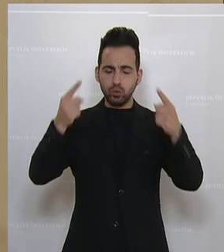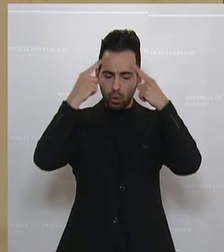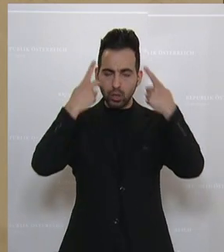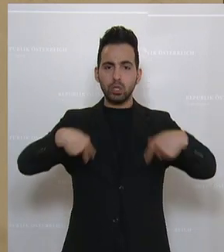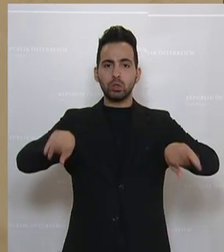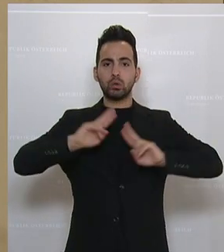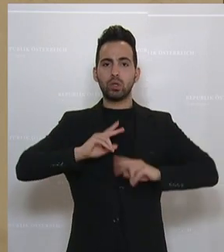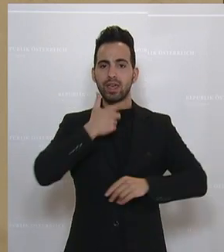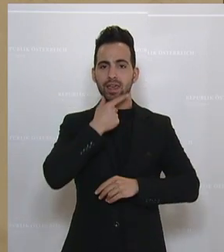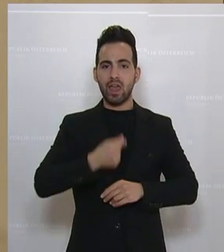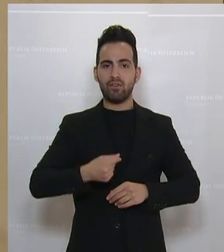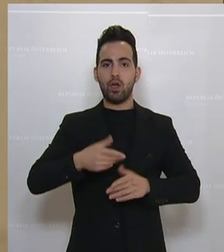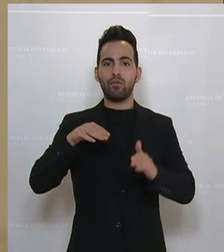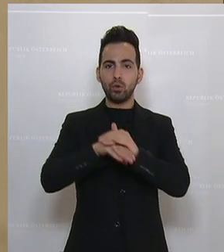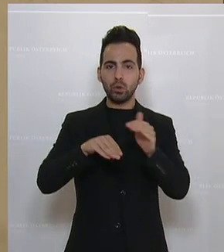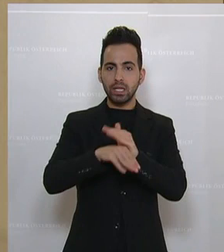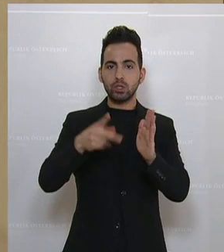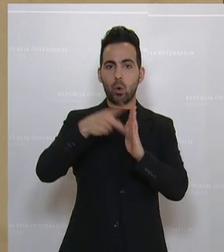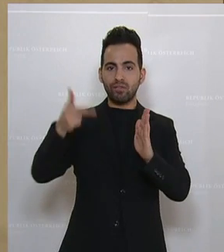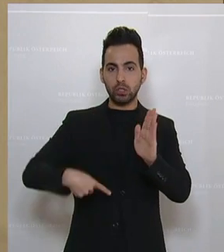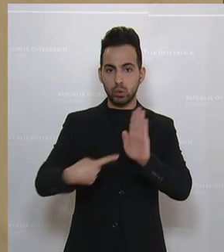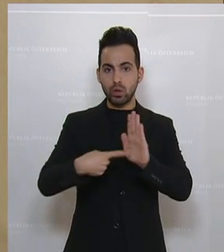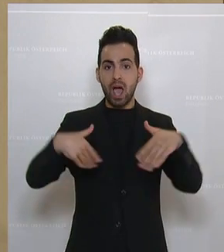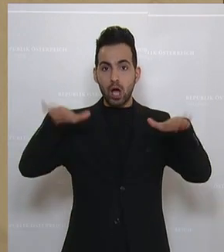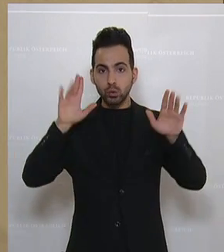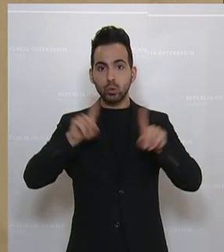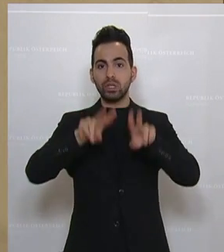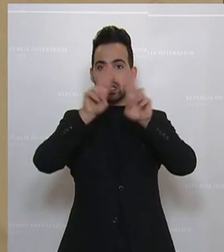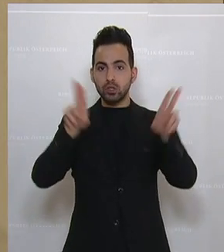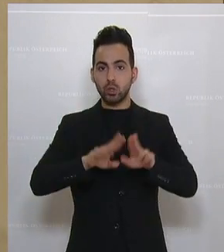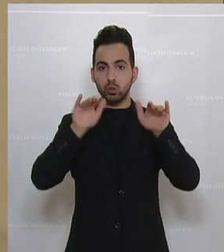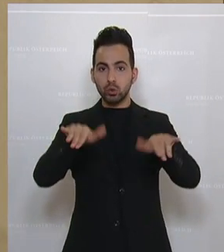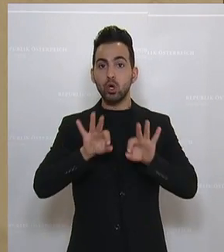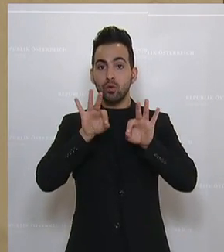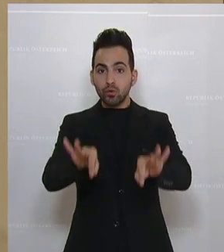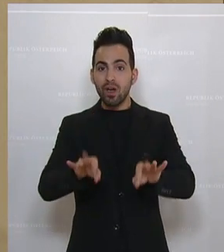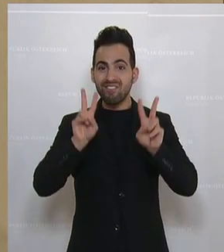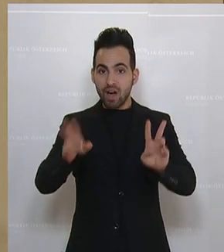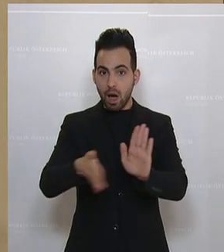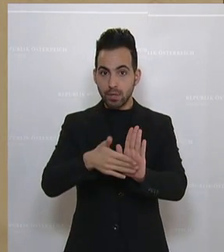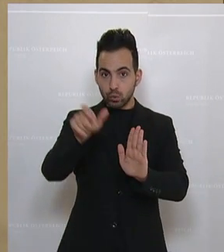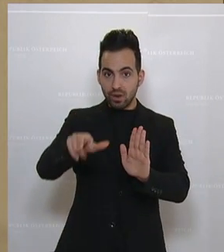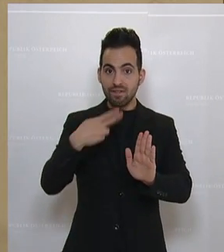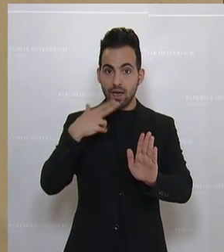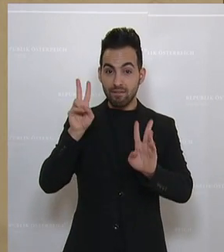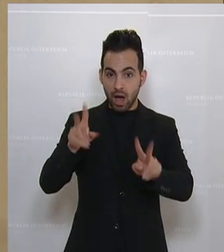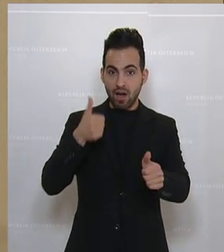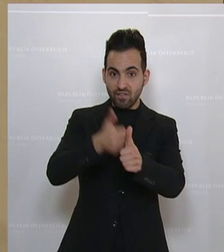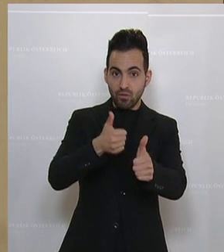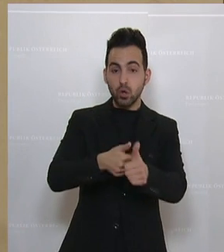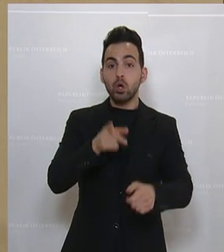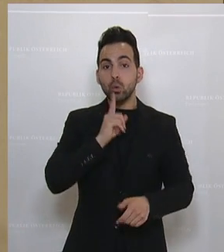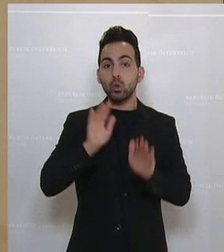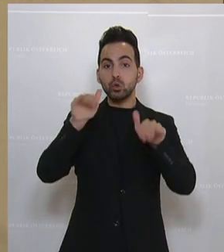Grundprinzipien der Genfer Flüchtlingskonvention, das Asyl- und internationaler Schutz für tatsächlich nachweisbar verfolgte Personen nur